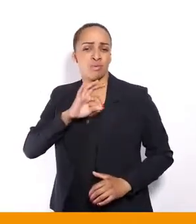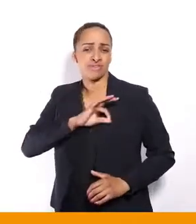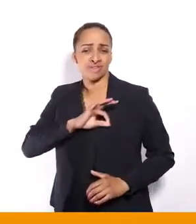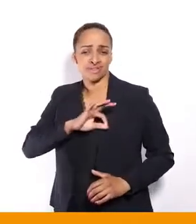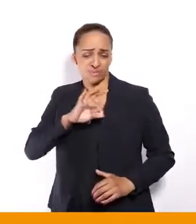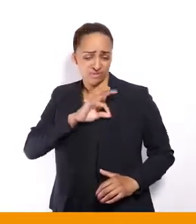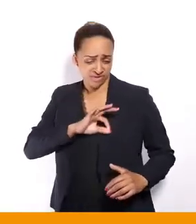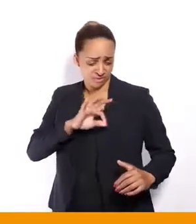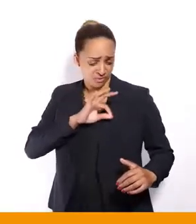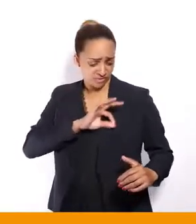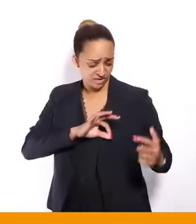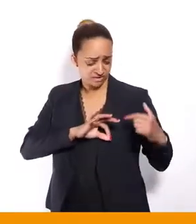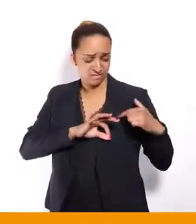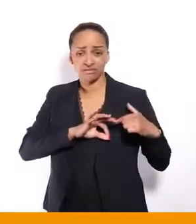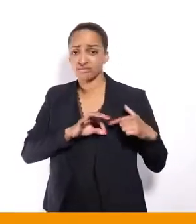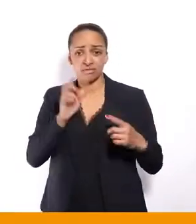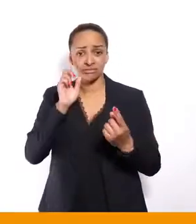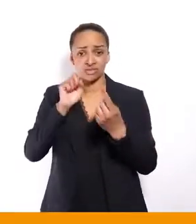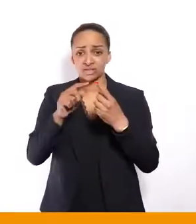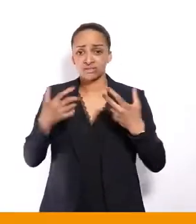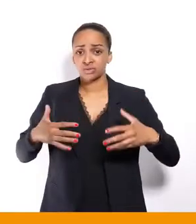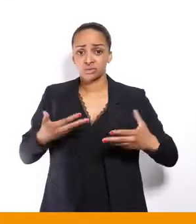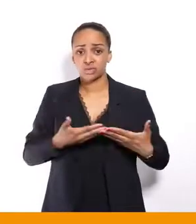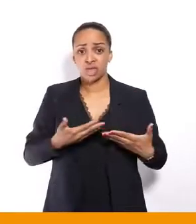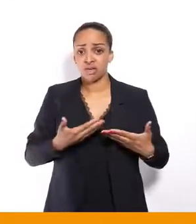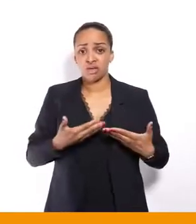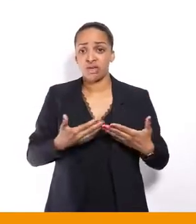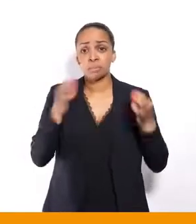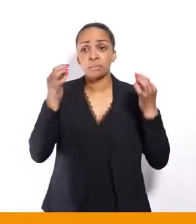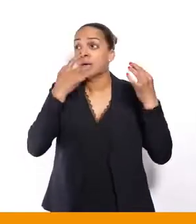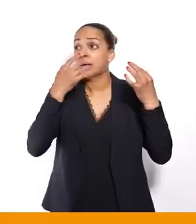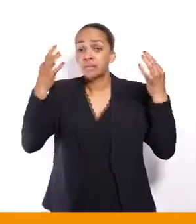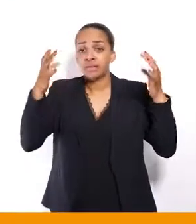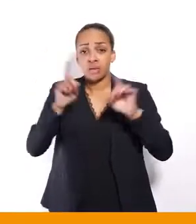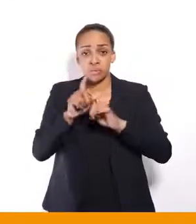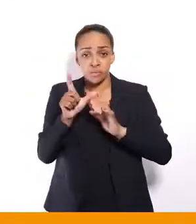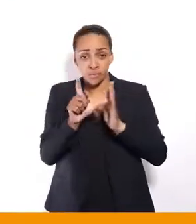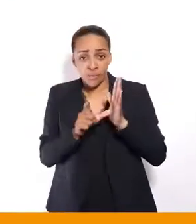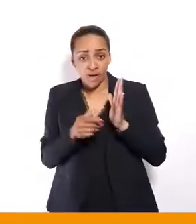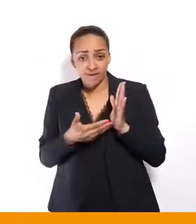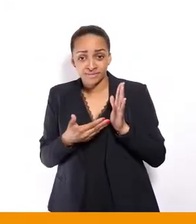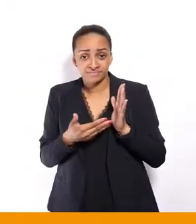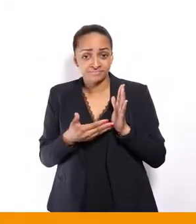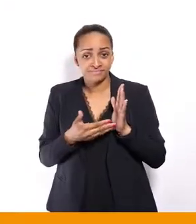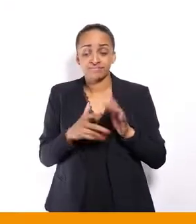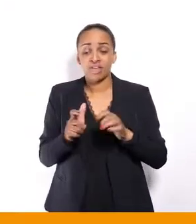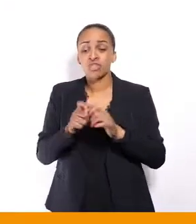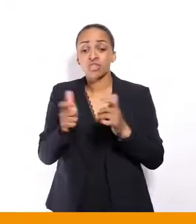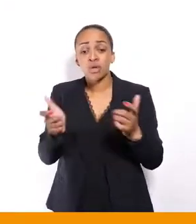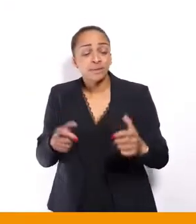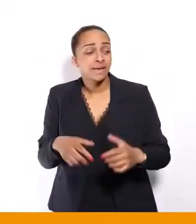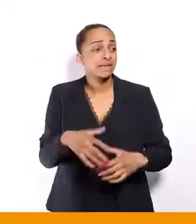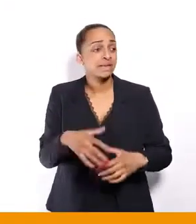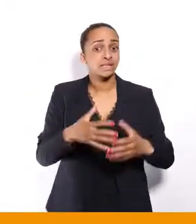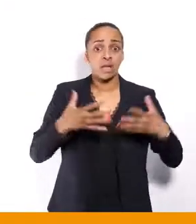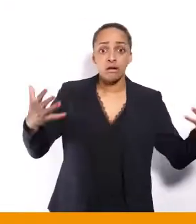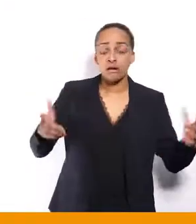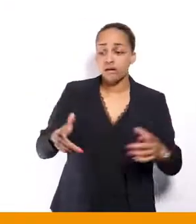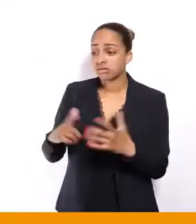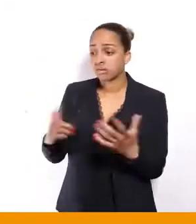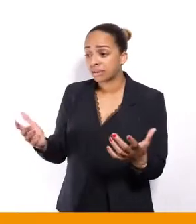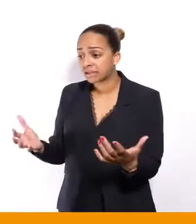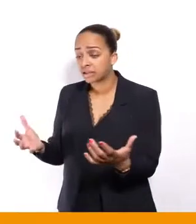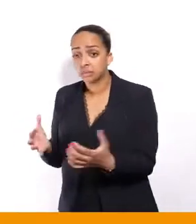une loi générale qui s'impose là maintenant, de partout dans les grandes entreprises, dans les plus petites, qui subissent aussi